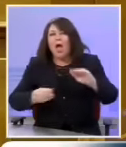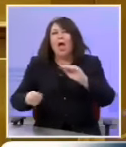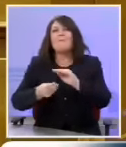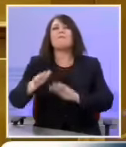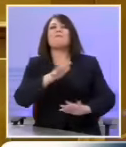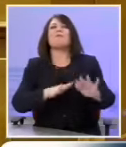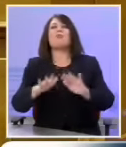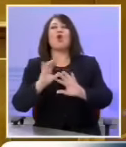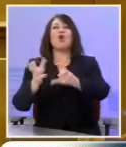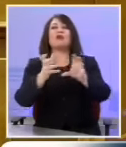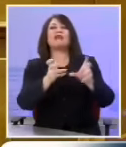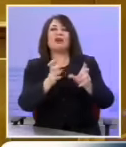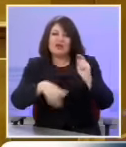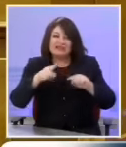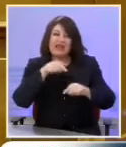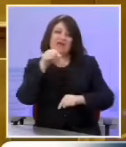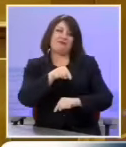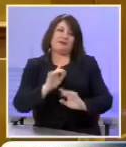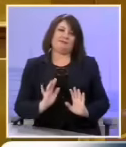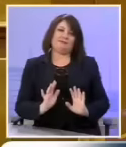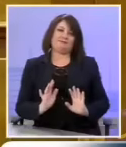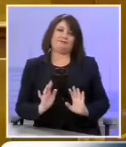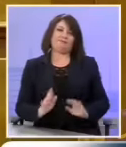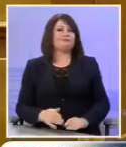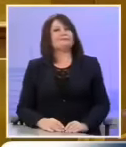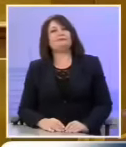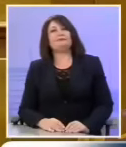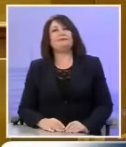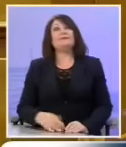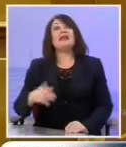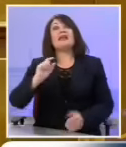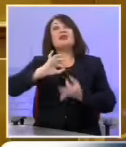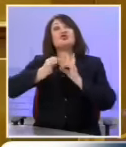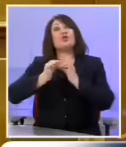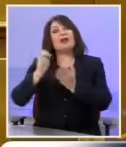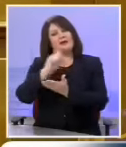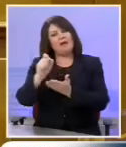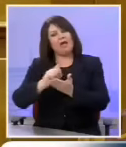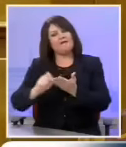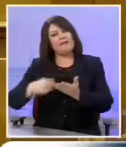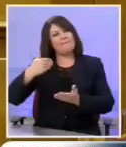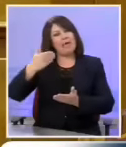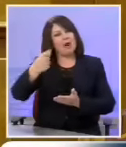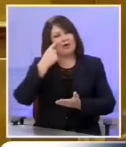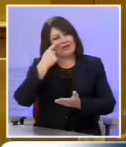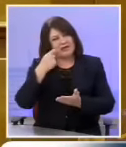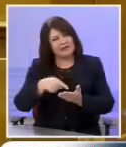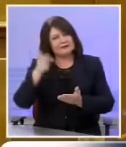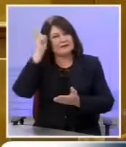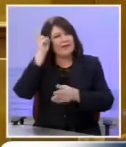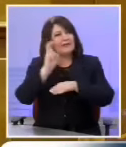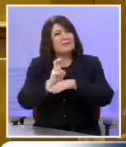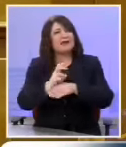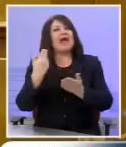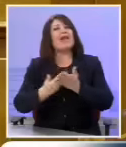ενημέρωσης στην Ελλάδα. Ο ιστορικός του μέλλοντος θυμάται επίσης ότι η κατανομή των